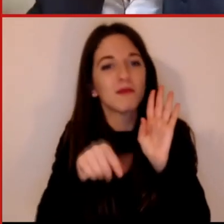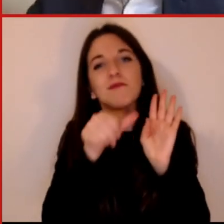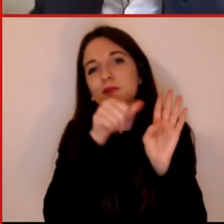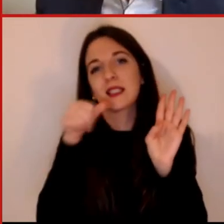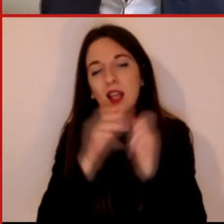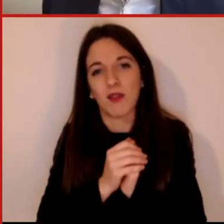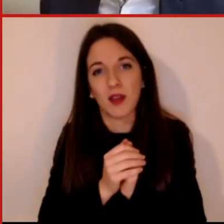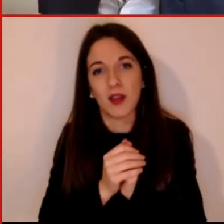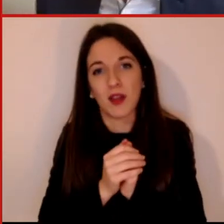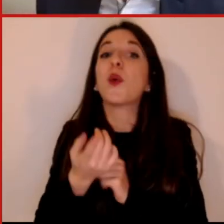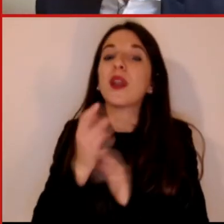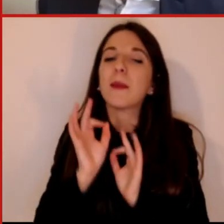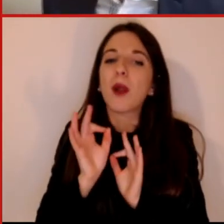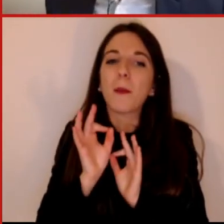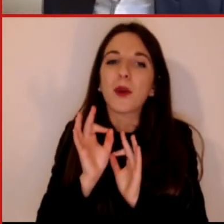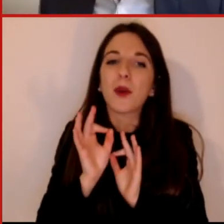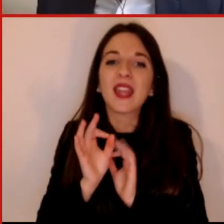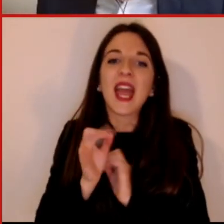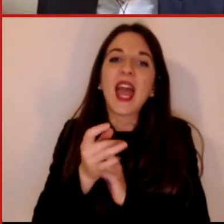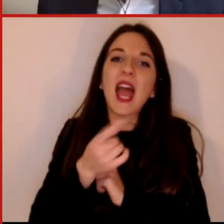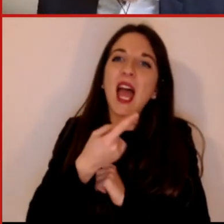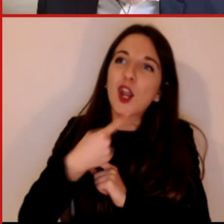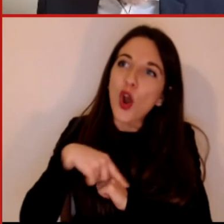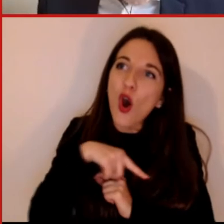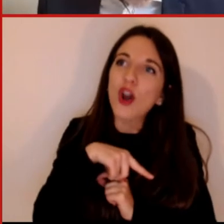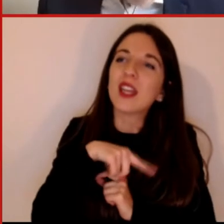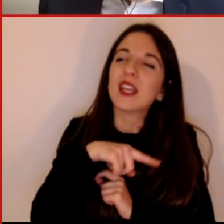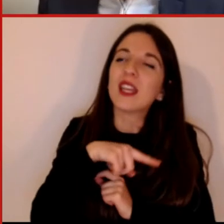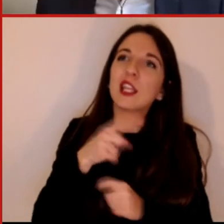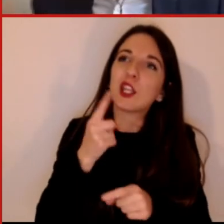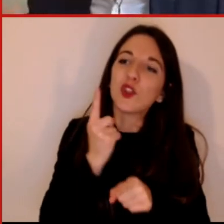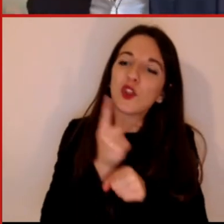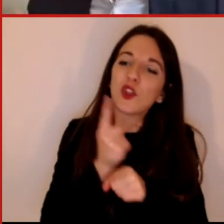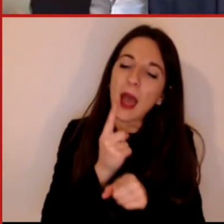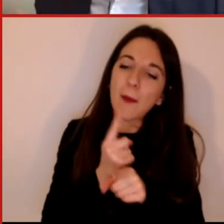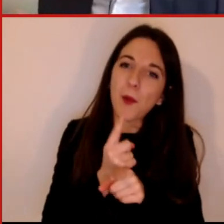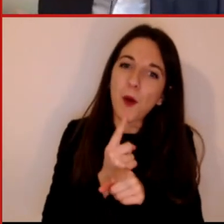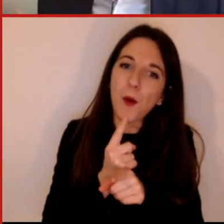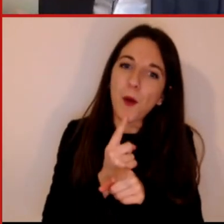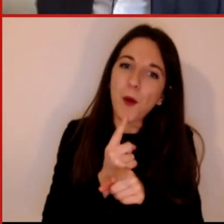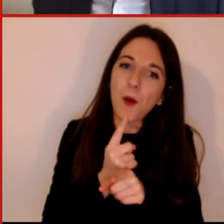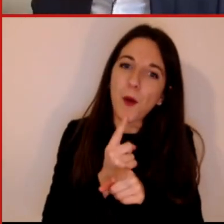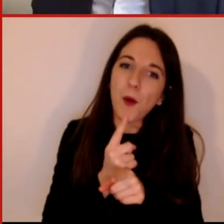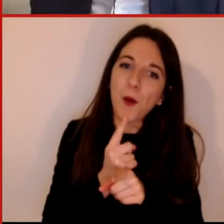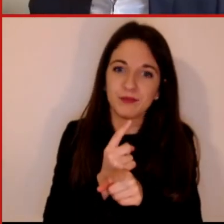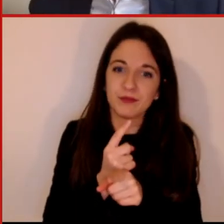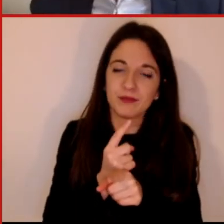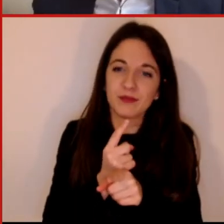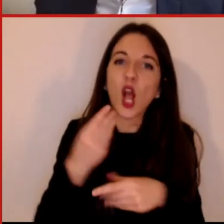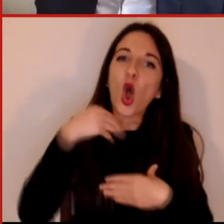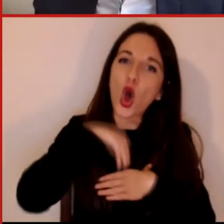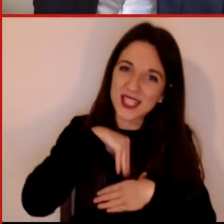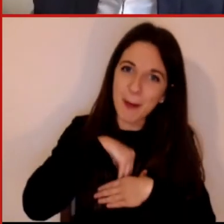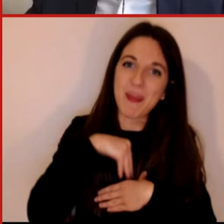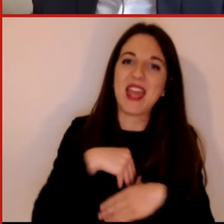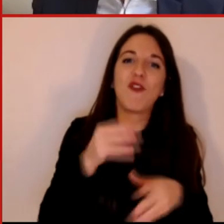'antidoto più importante per cercare di non soccombere a questo tipo di dati ed algoritmi e di pervasività